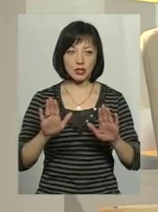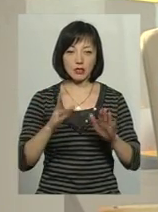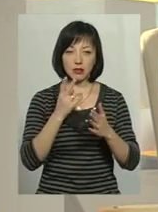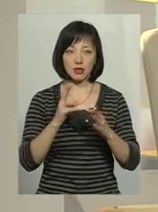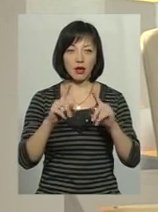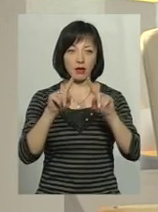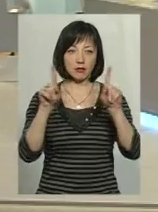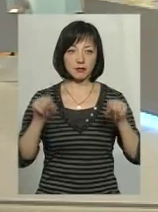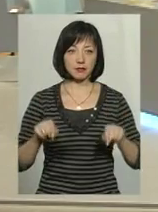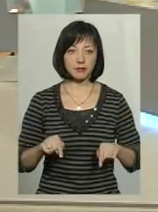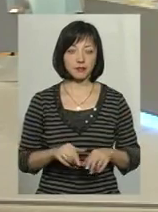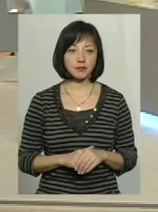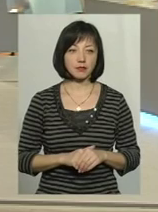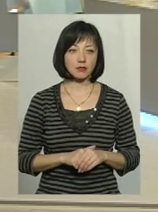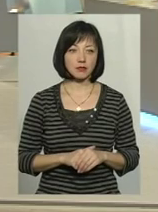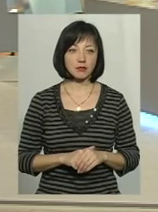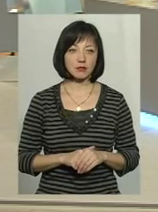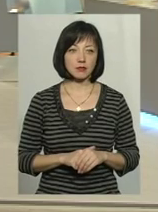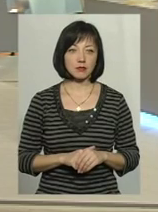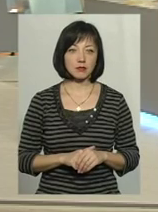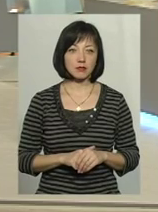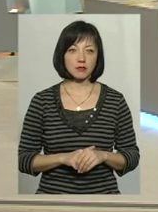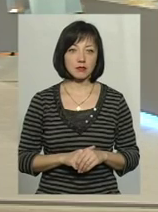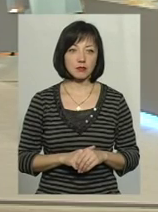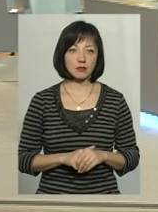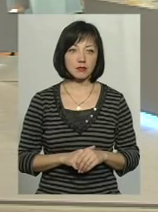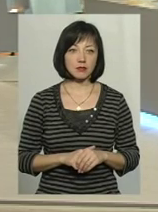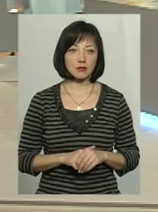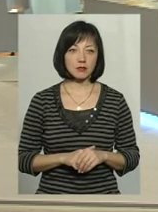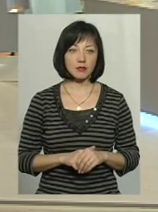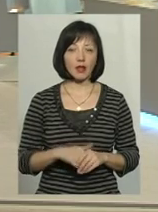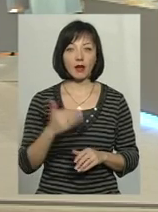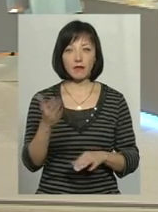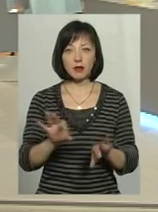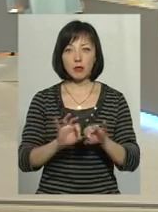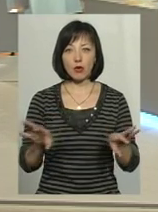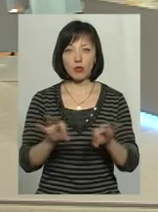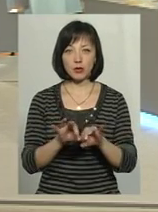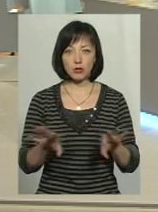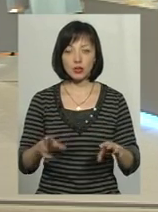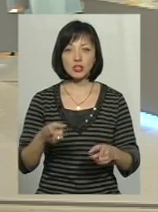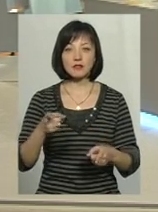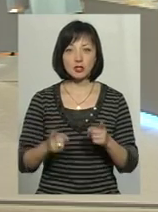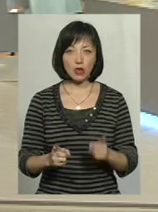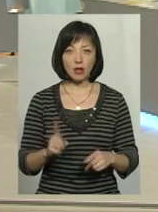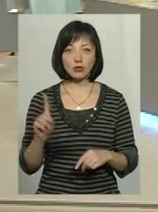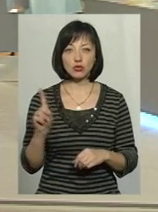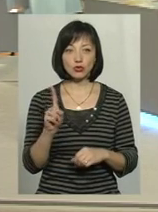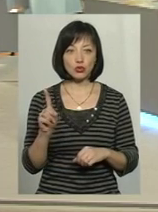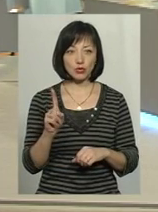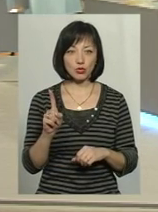як виглядає графіка з приводу. І я прошу, щоб ви прокоментували. Ну, звичайно, що